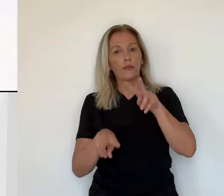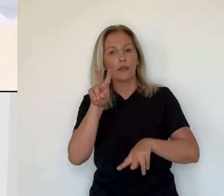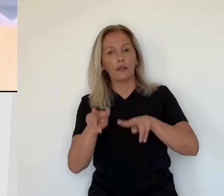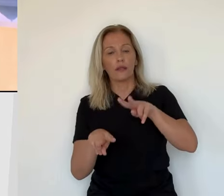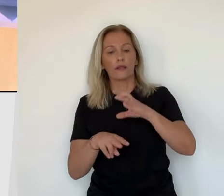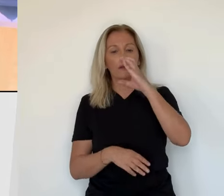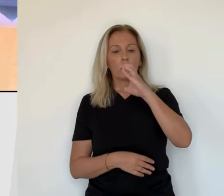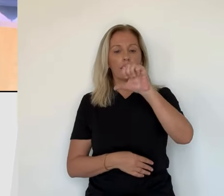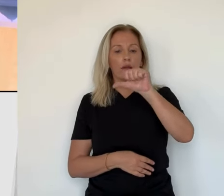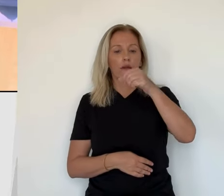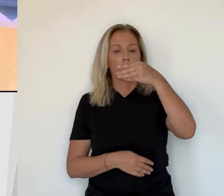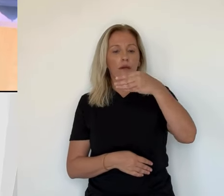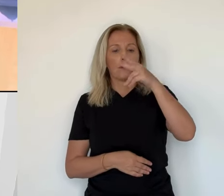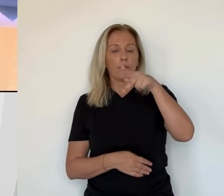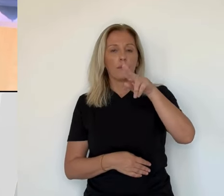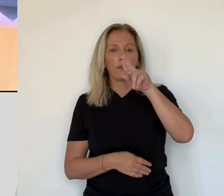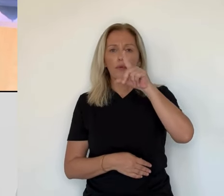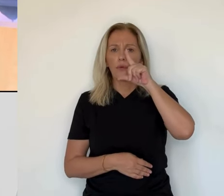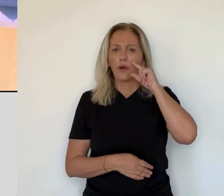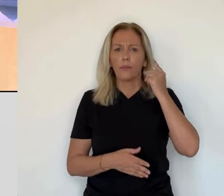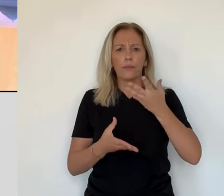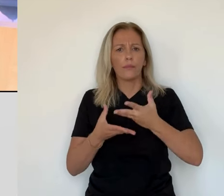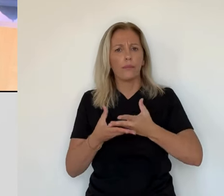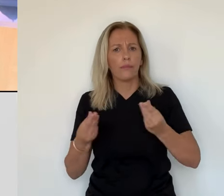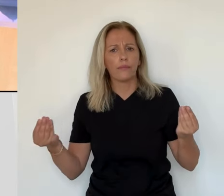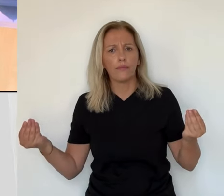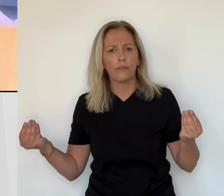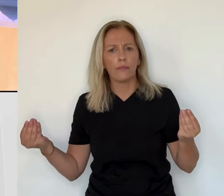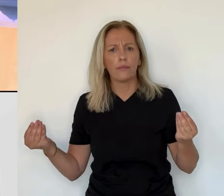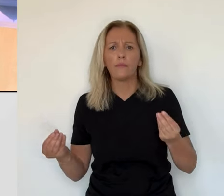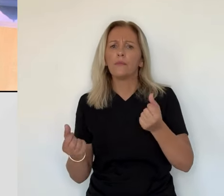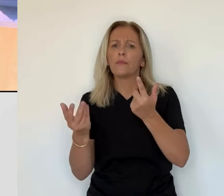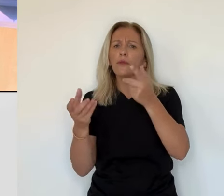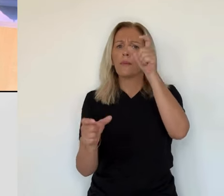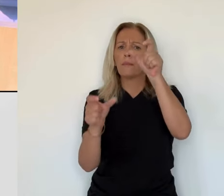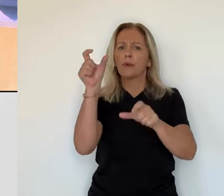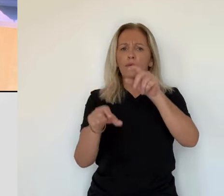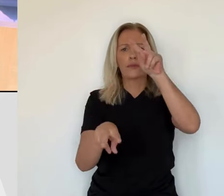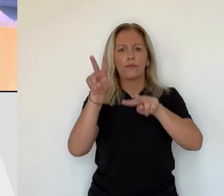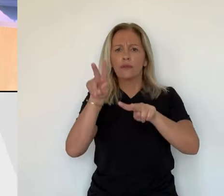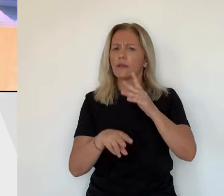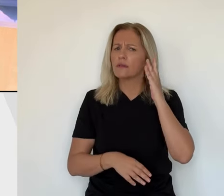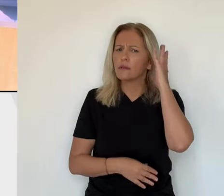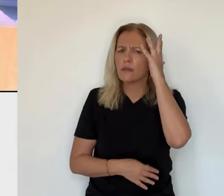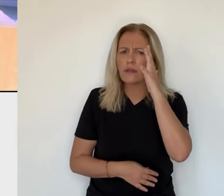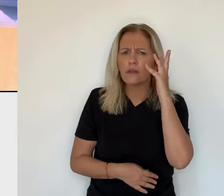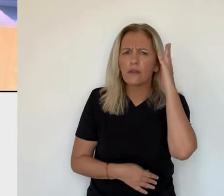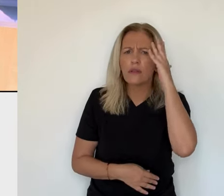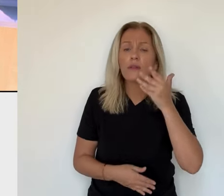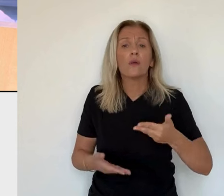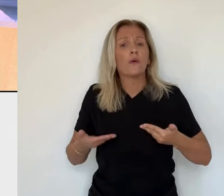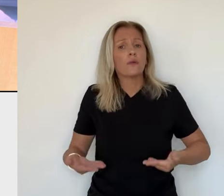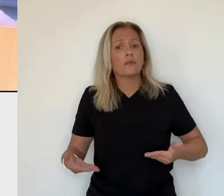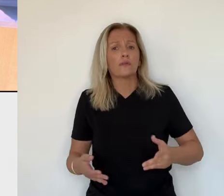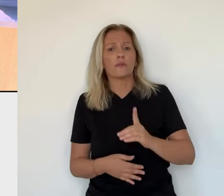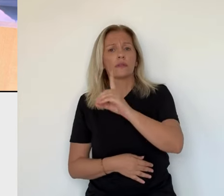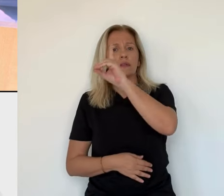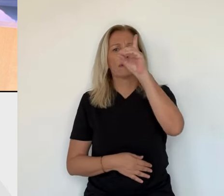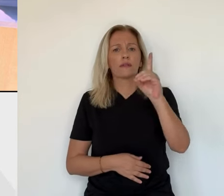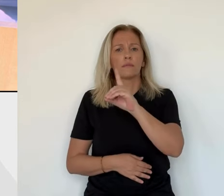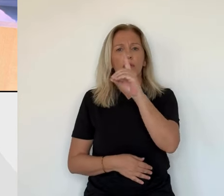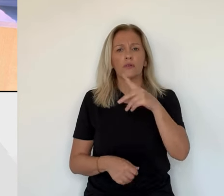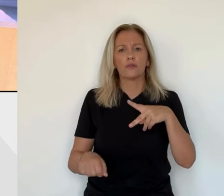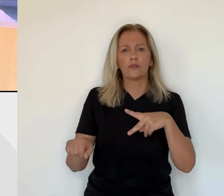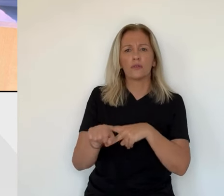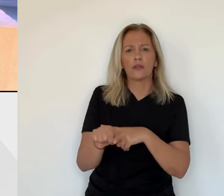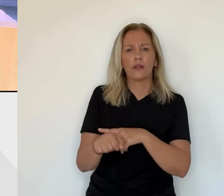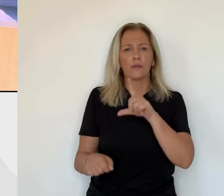Une disparition qui inquiète au plus haut point les habitants de Campo dans le Tarev ou une battue menée par les gendarmes aidés de deux chiens de